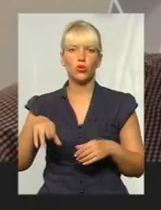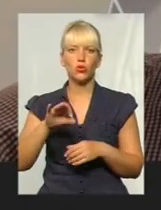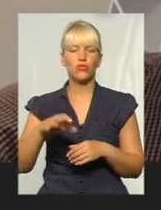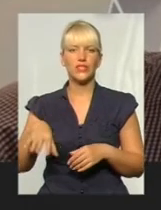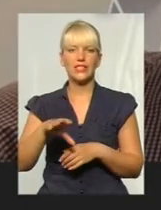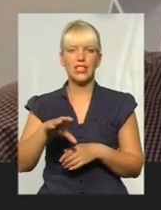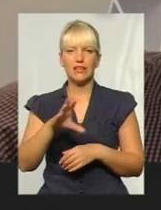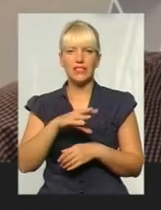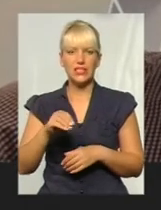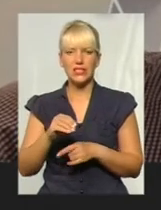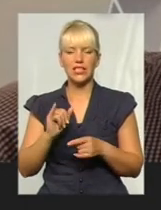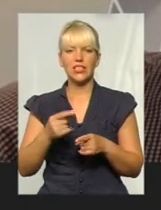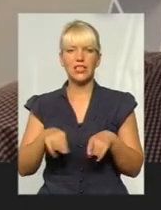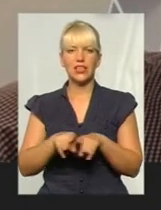будемо.